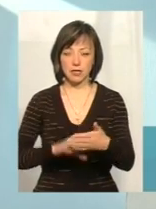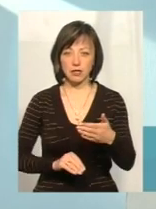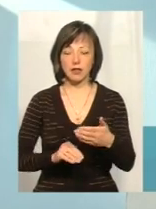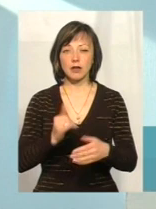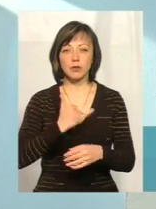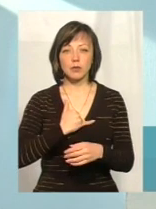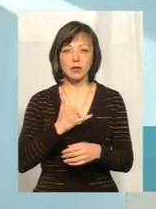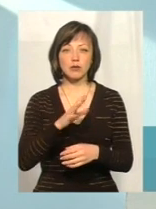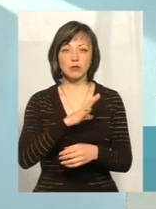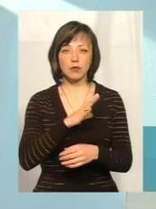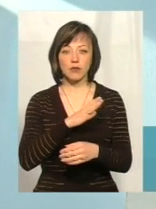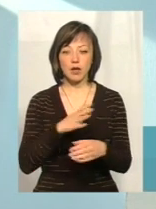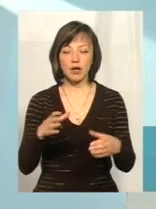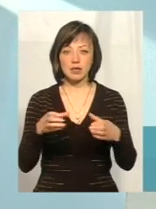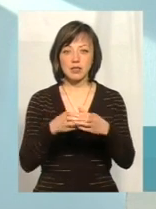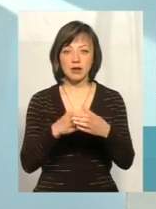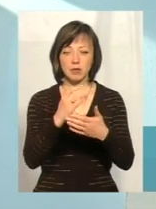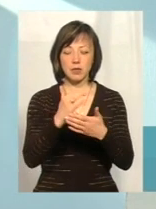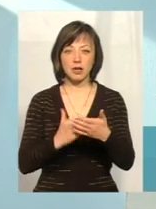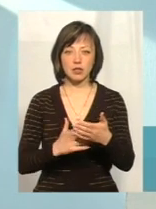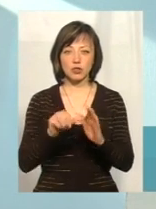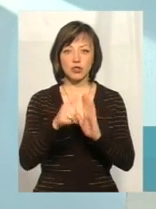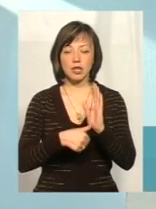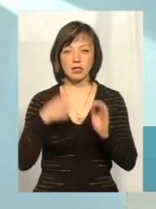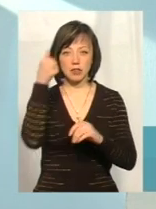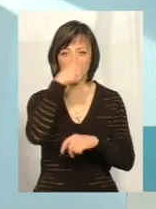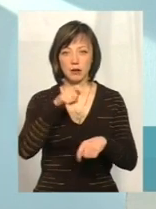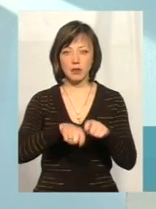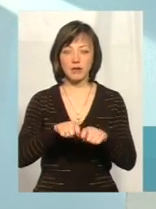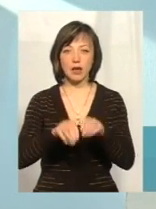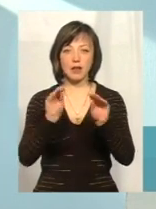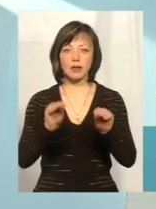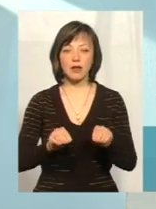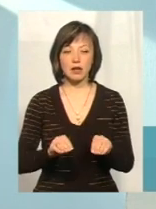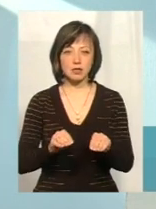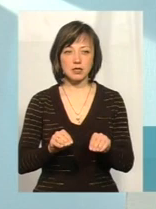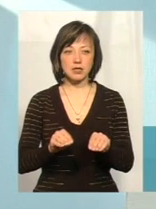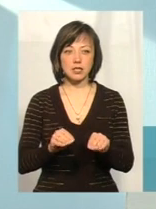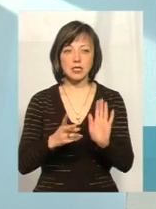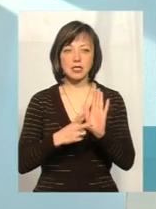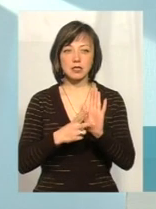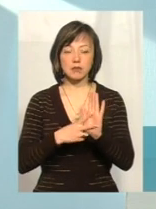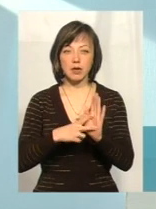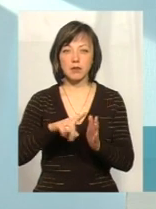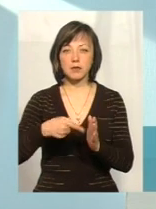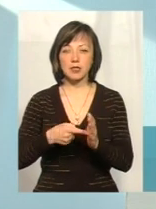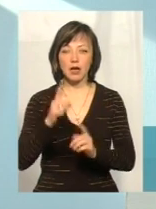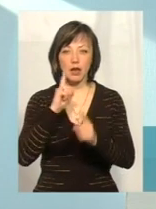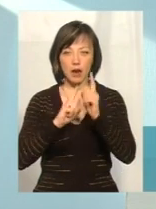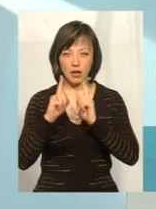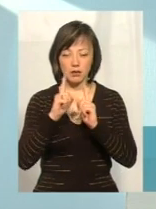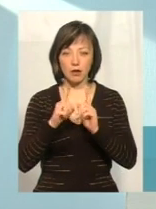цикл матеріалів, ми за 16 рік перевіряли декларації і семи міських рад